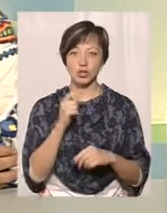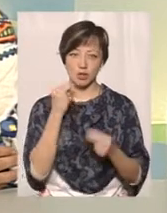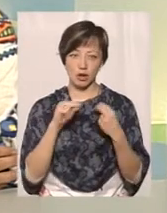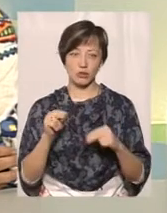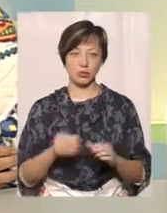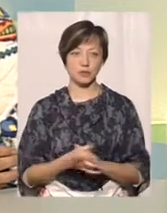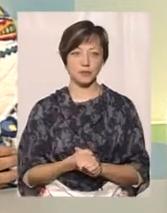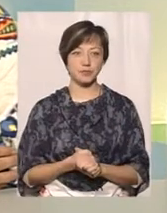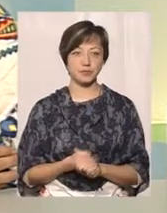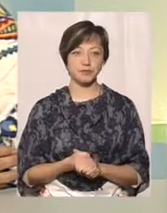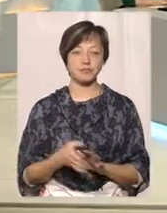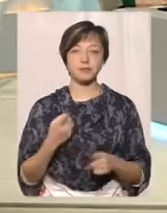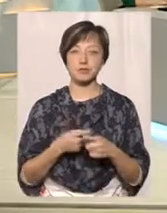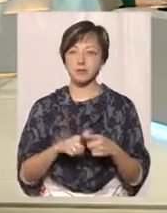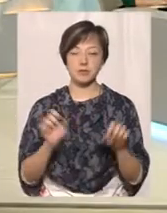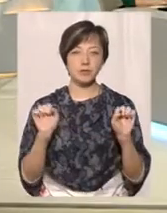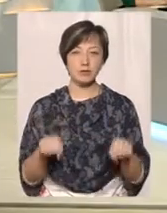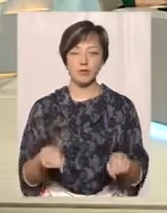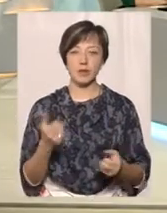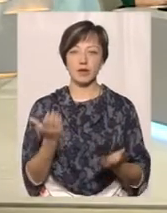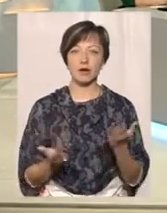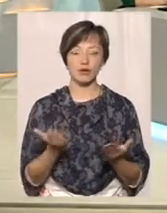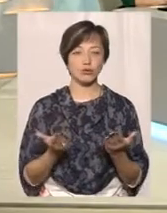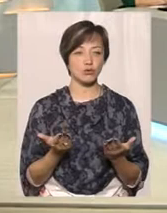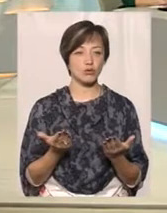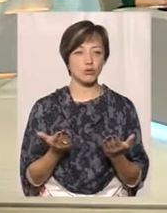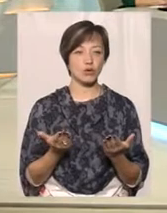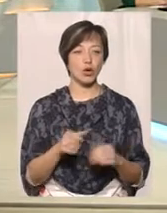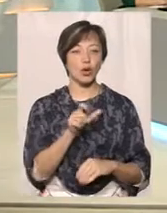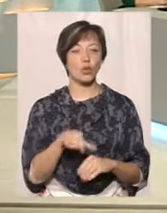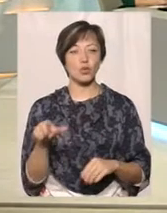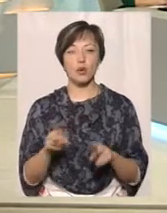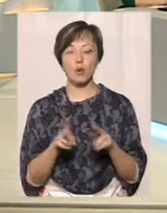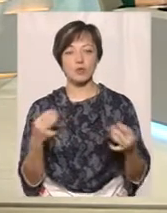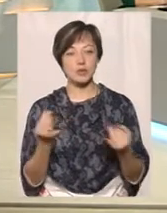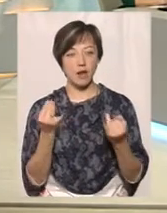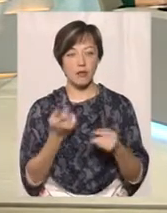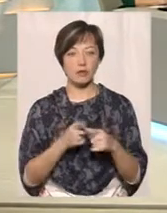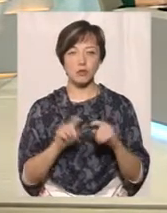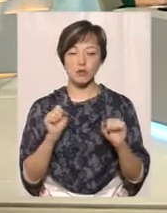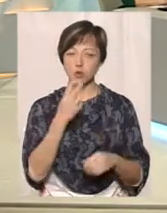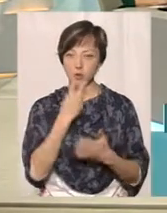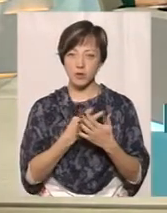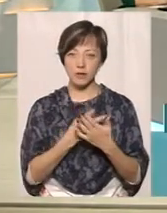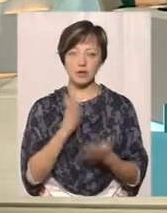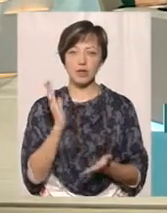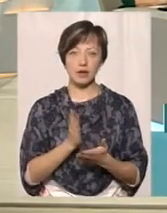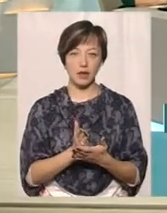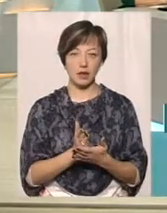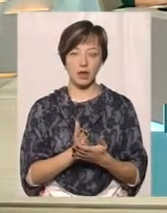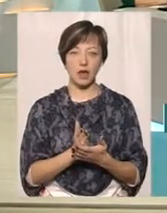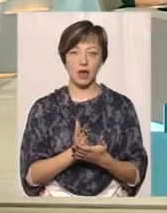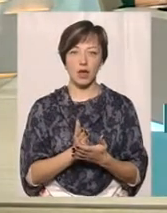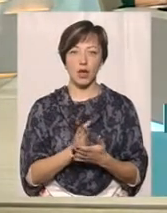кращих. Це можна, якщо людям комусь буде цікаво, це можна переглянути. Є на